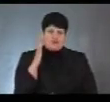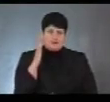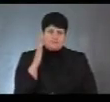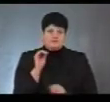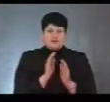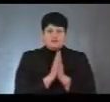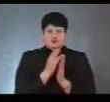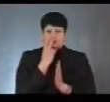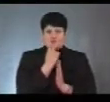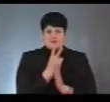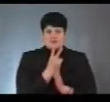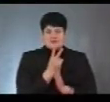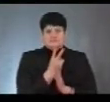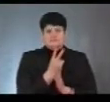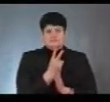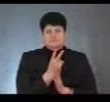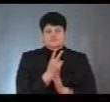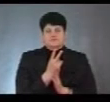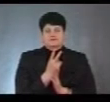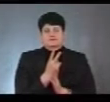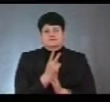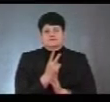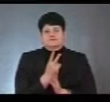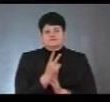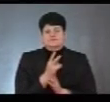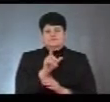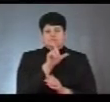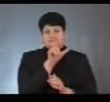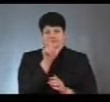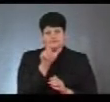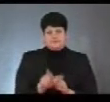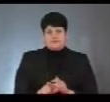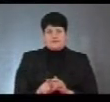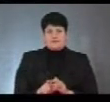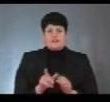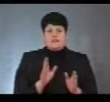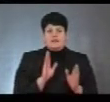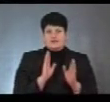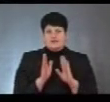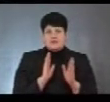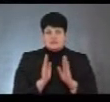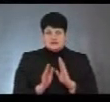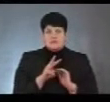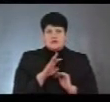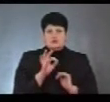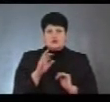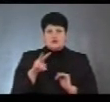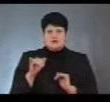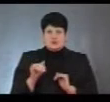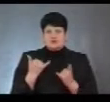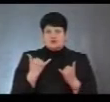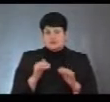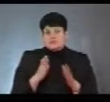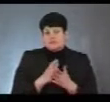показати скрін, запис у фейсбук-мережі Марії Солоненко, яка пише, що сьогодні